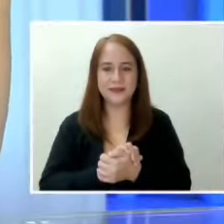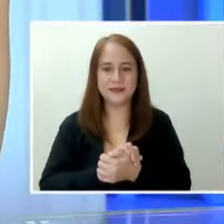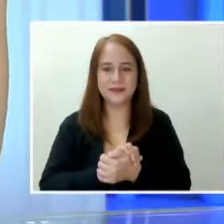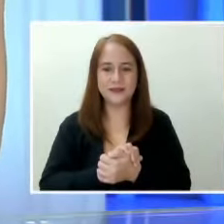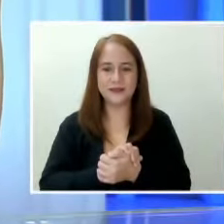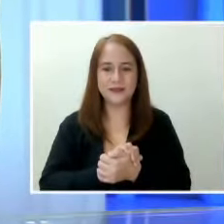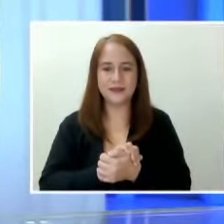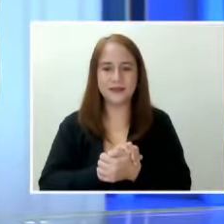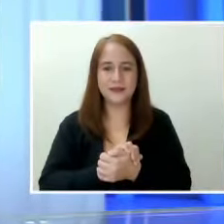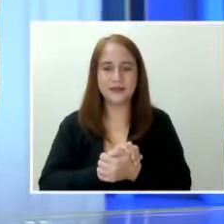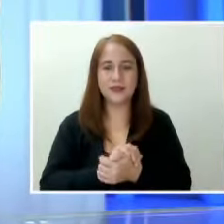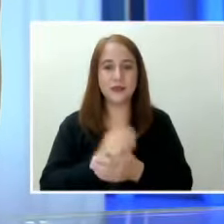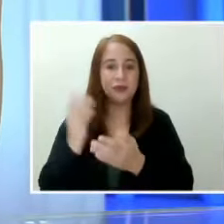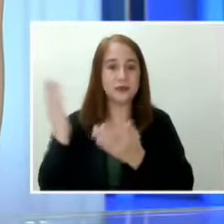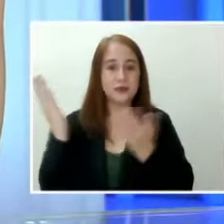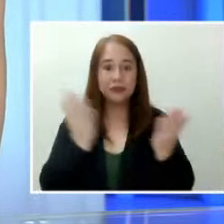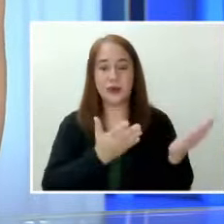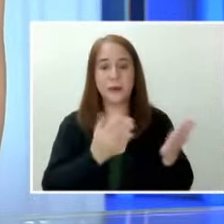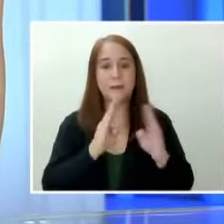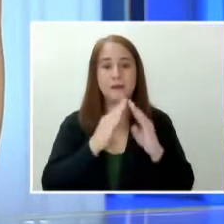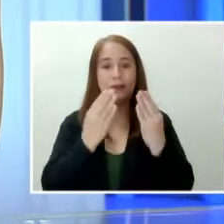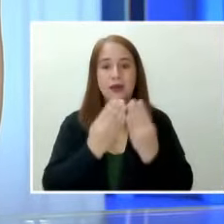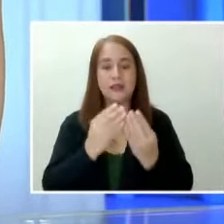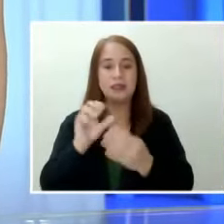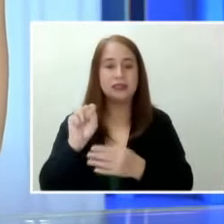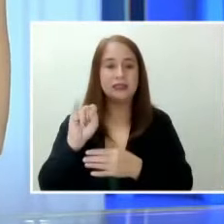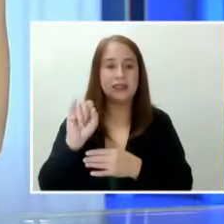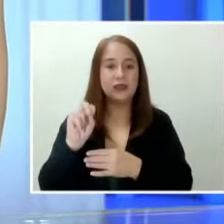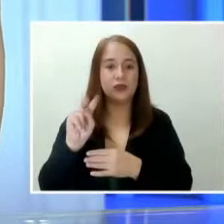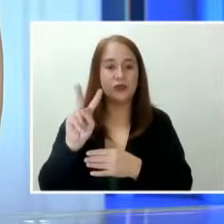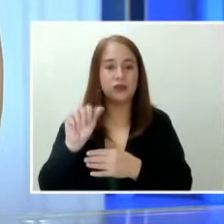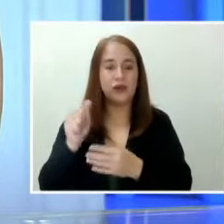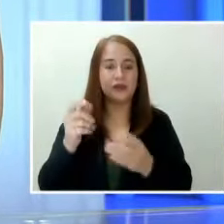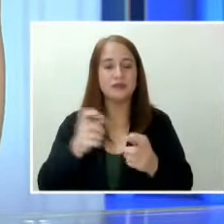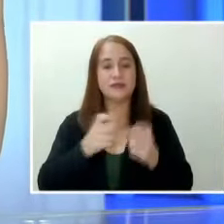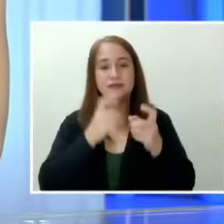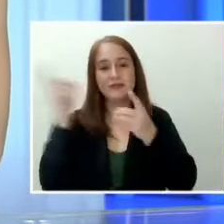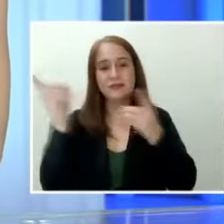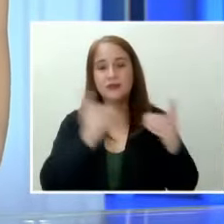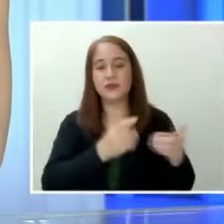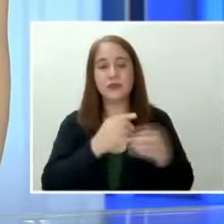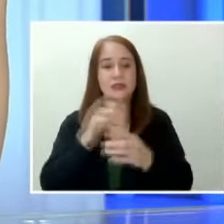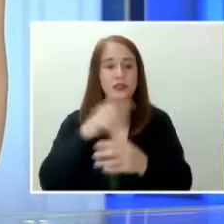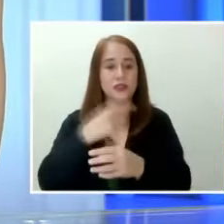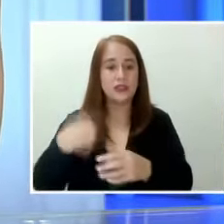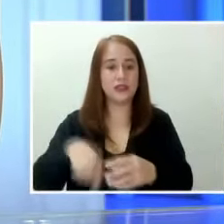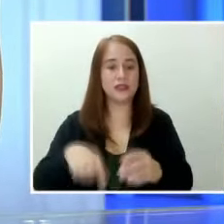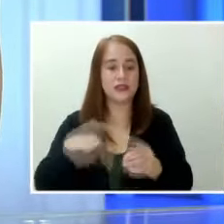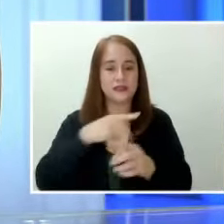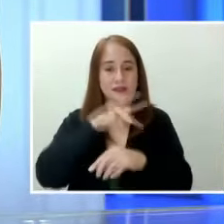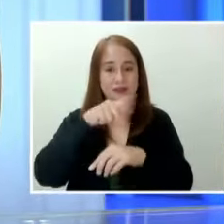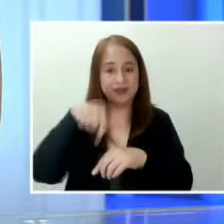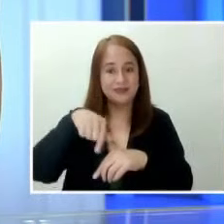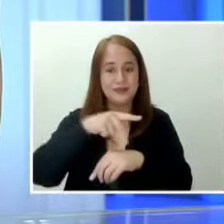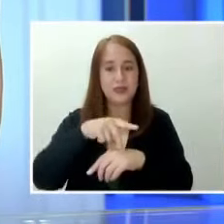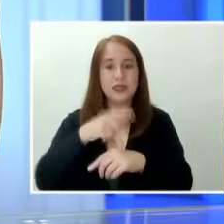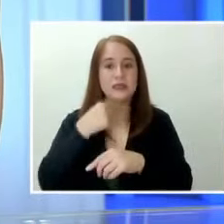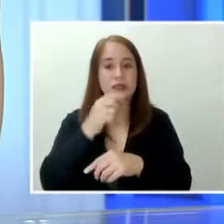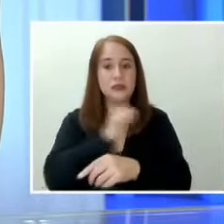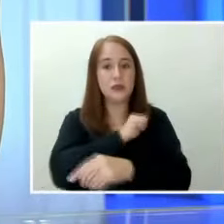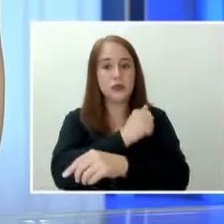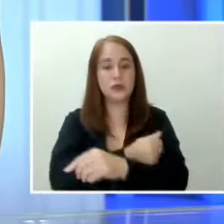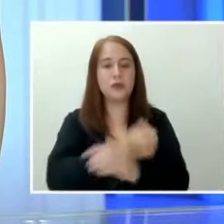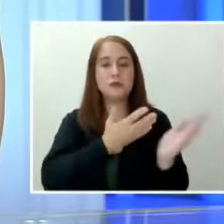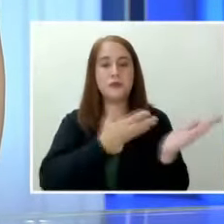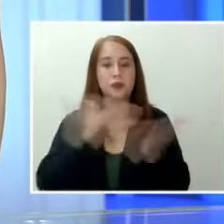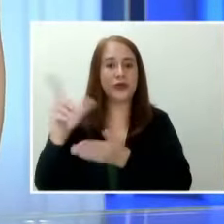Tumating ng ikalawang batch ng bakunang Sinovac na ibinigay ng China sa Pilipinas. Ayon po sa mga otoridad, dadalhin agad ang